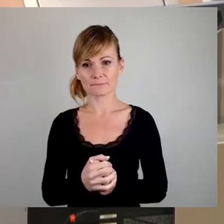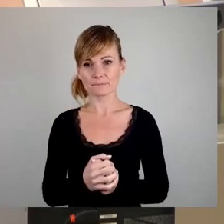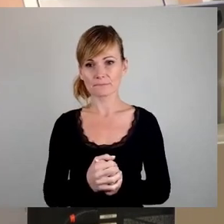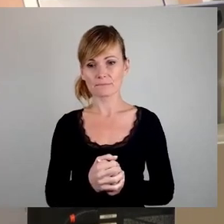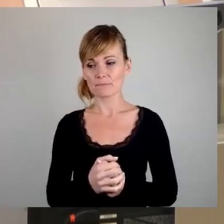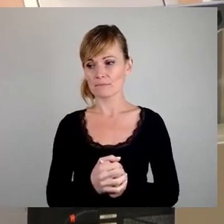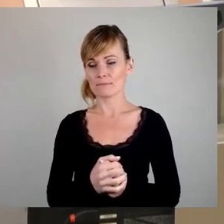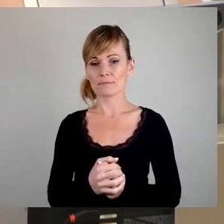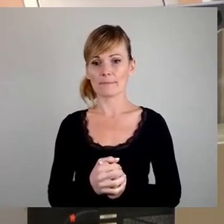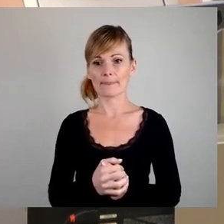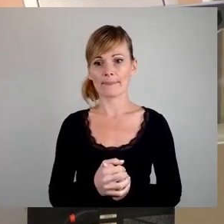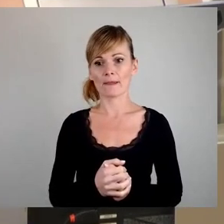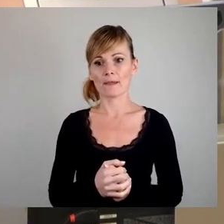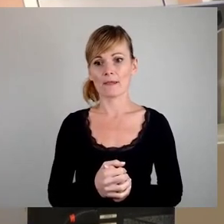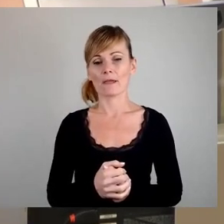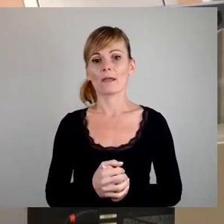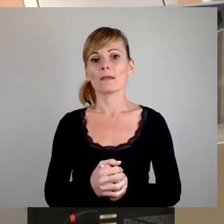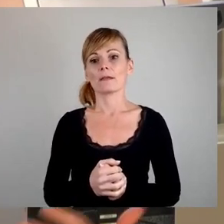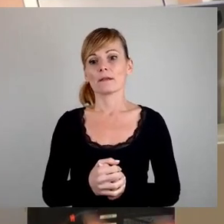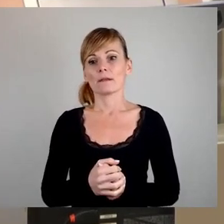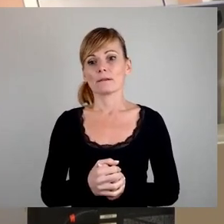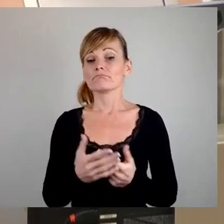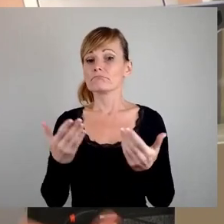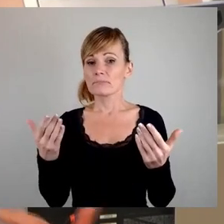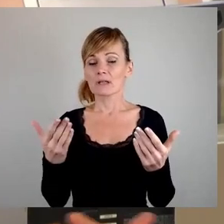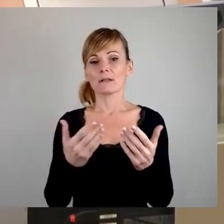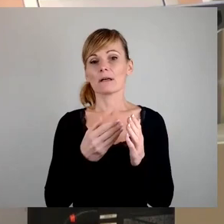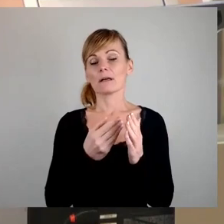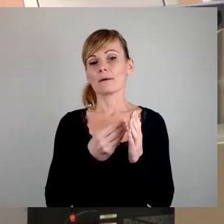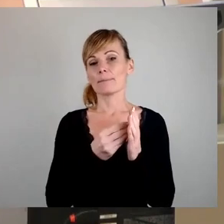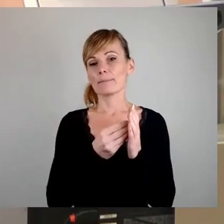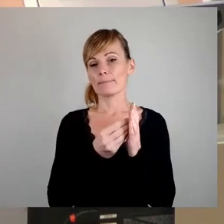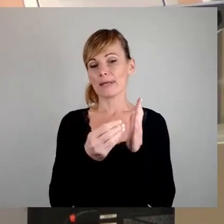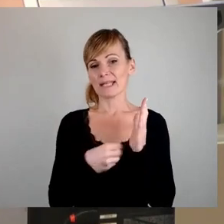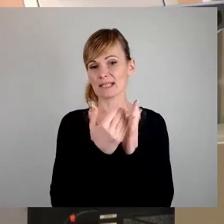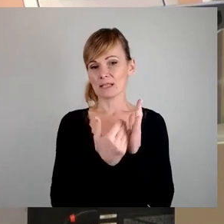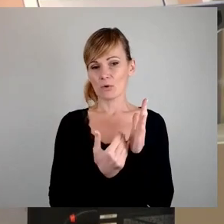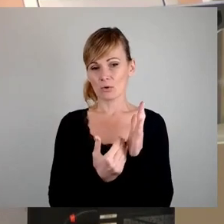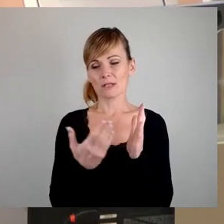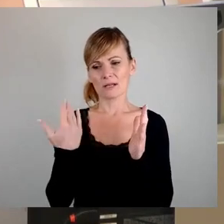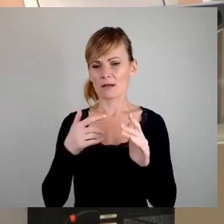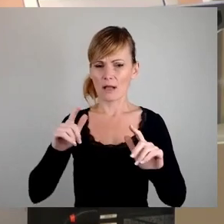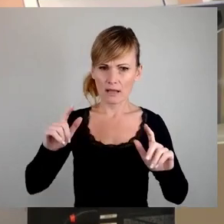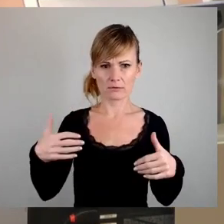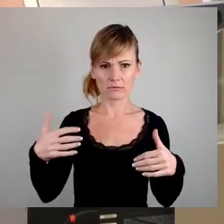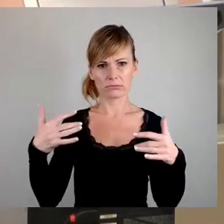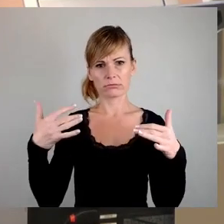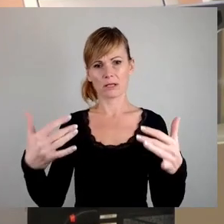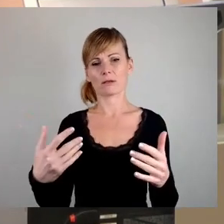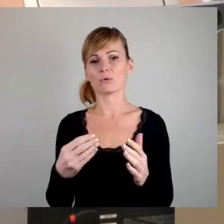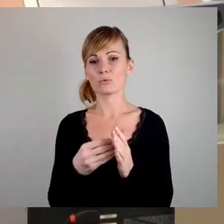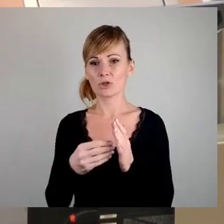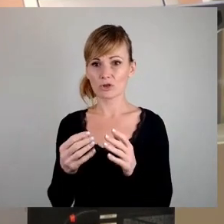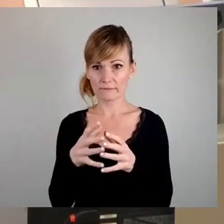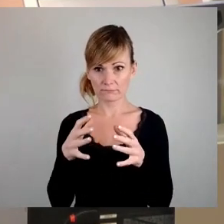Dass am Ende, und diese Petition ist ja, wenn man so will, losgetreten worden und die Anzahl der Unterschriften zeigt ja, dass es auch auf großes